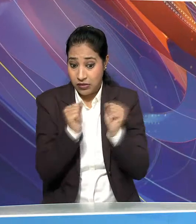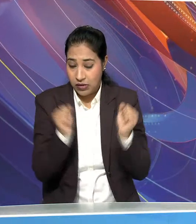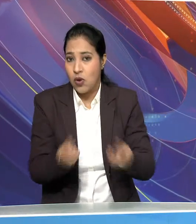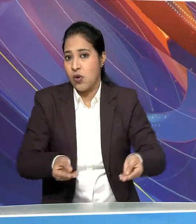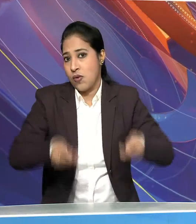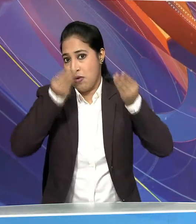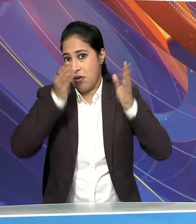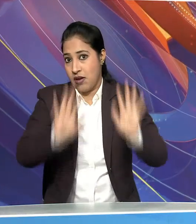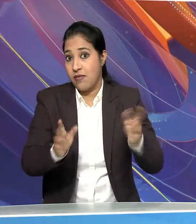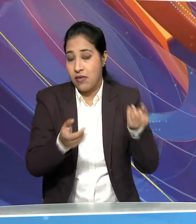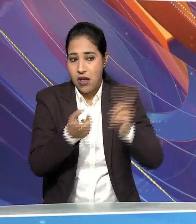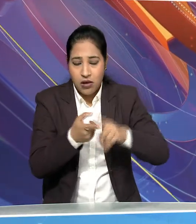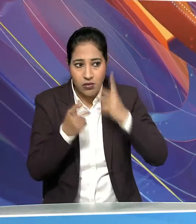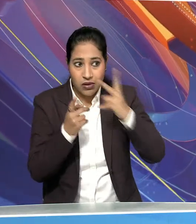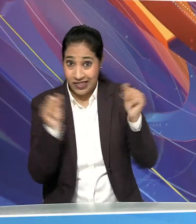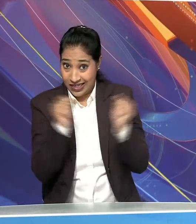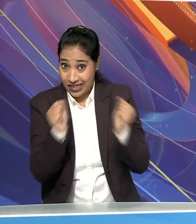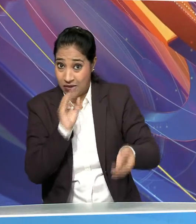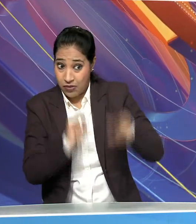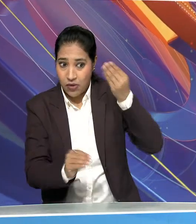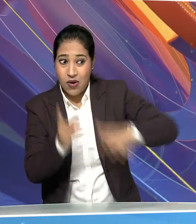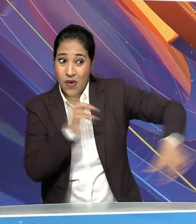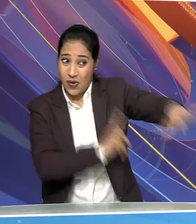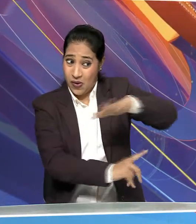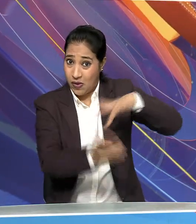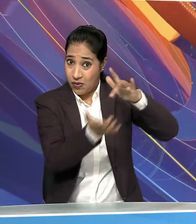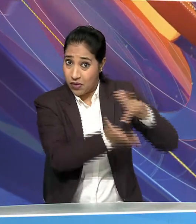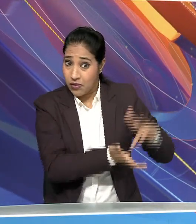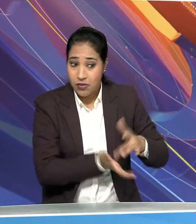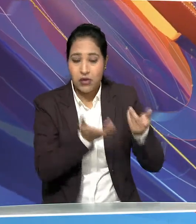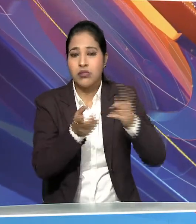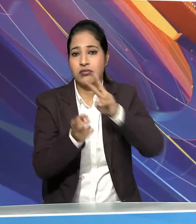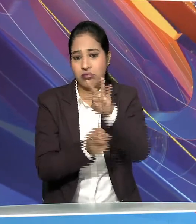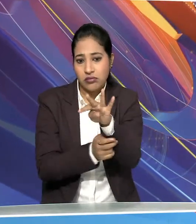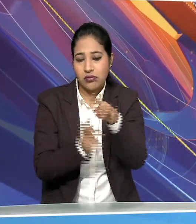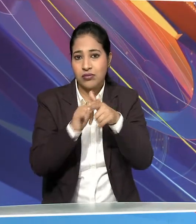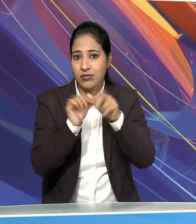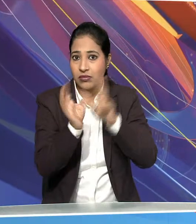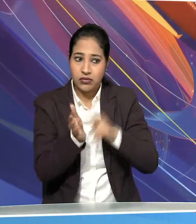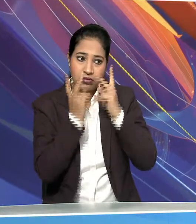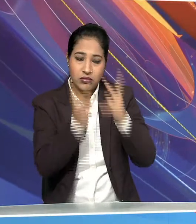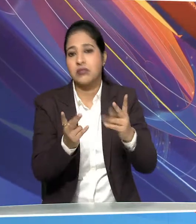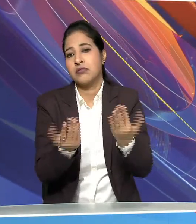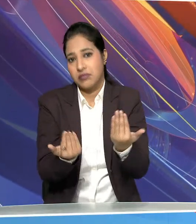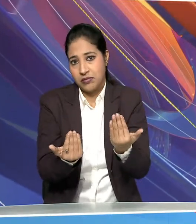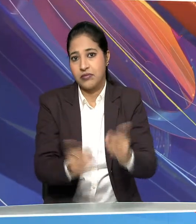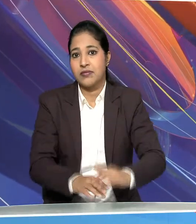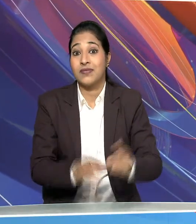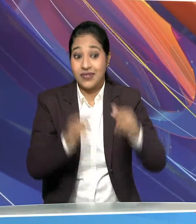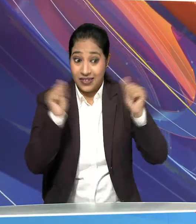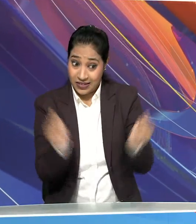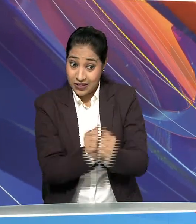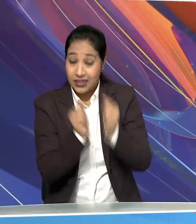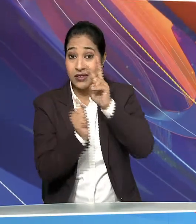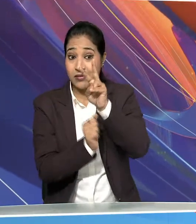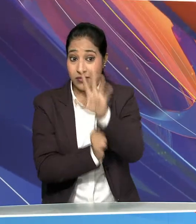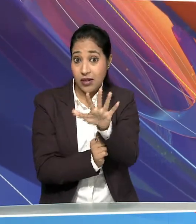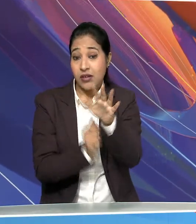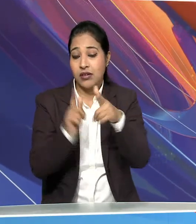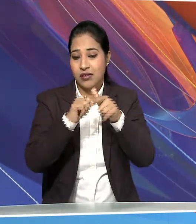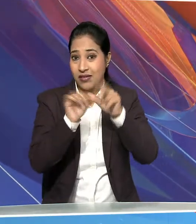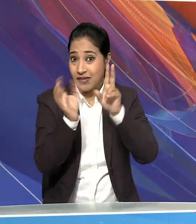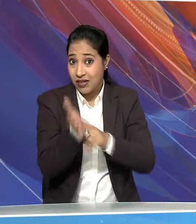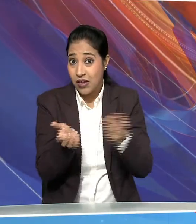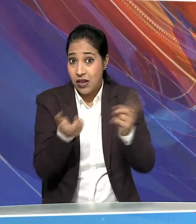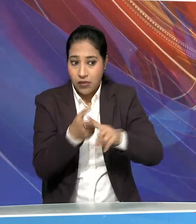बढ़ने लगेगी और इसका प्रभाव मैदानिक शेत्रों में 24 जन्वरी से देखने को मिलेगा साथी 25 जन्वरी को भी